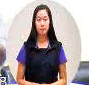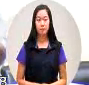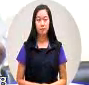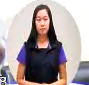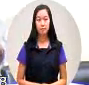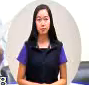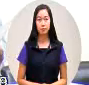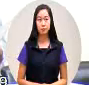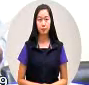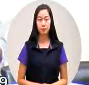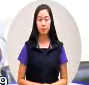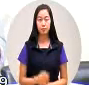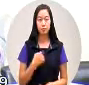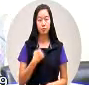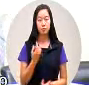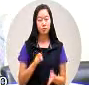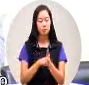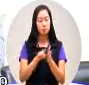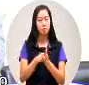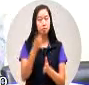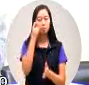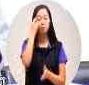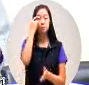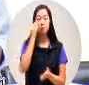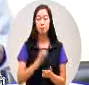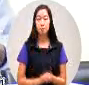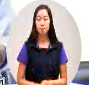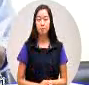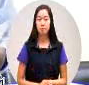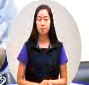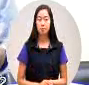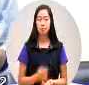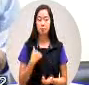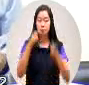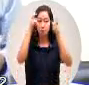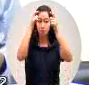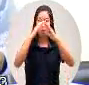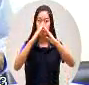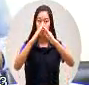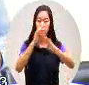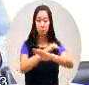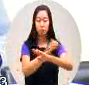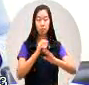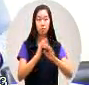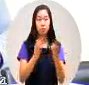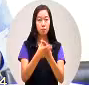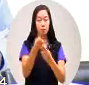那么我一直认为我们高雄市合并以后